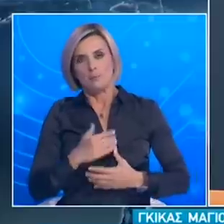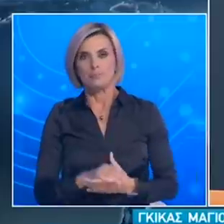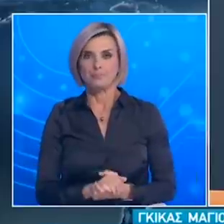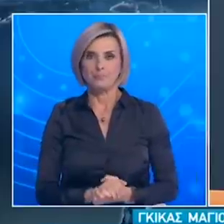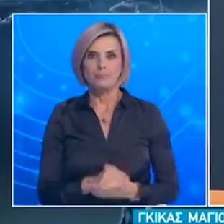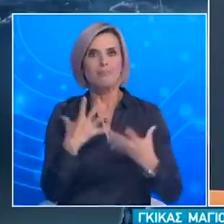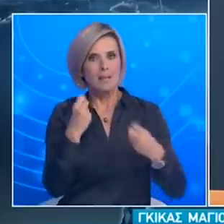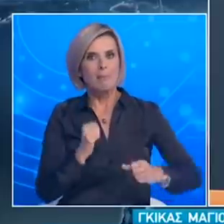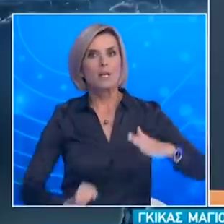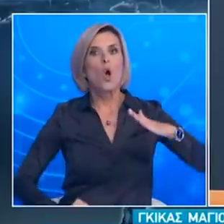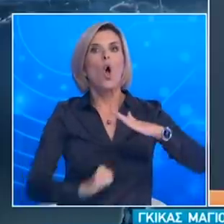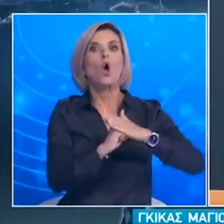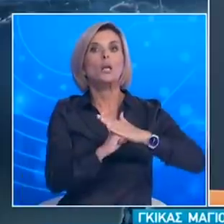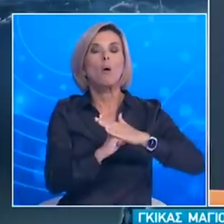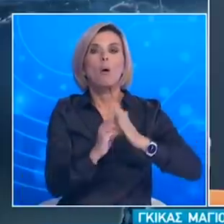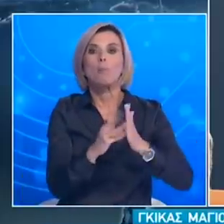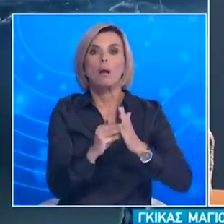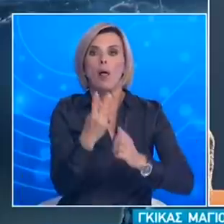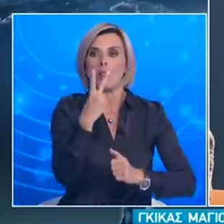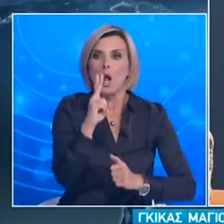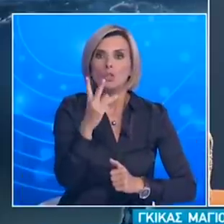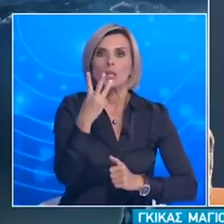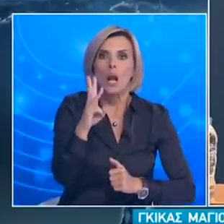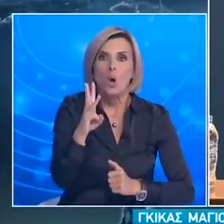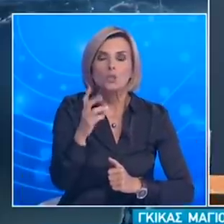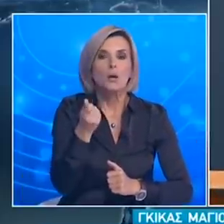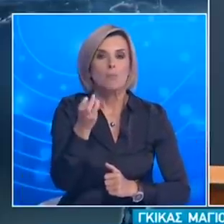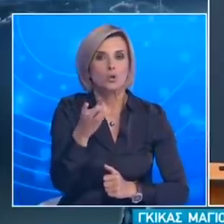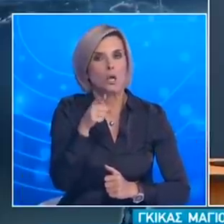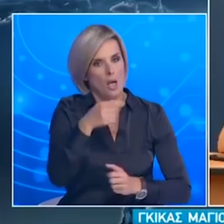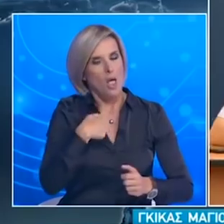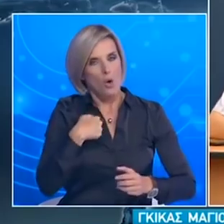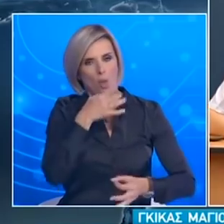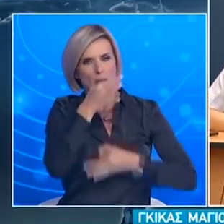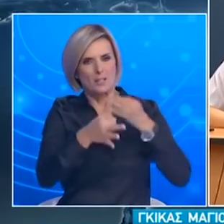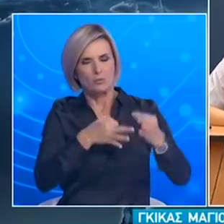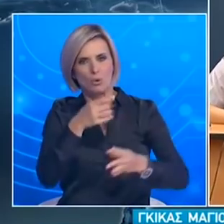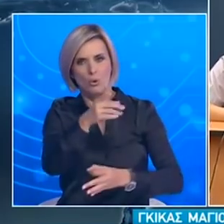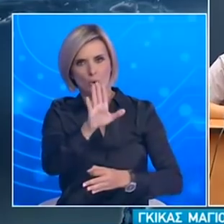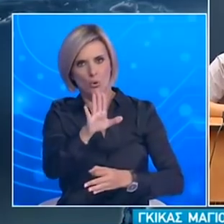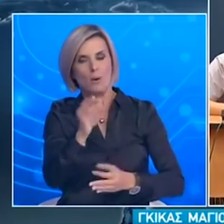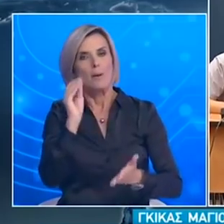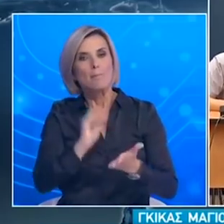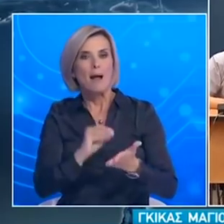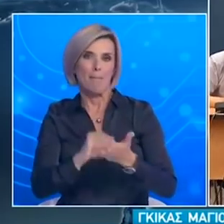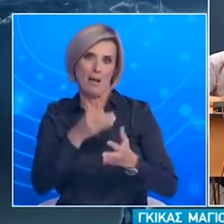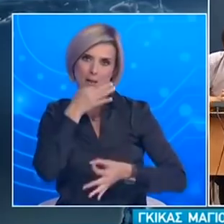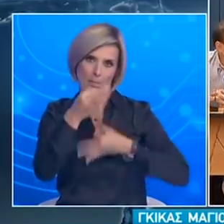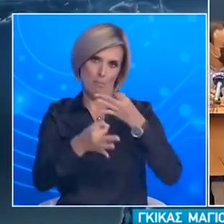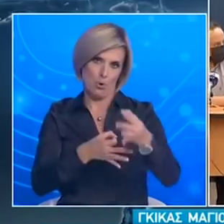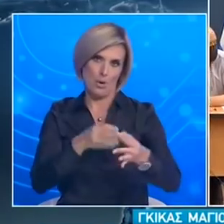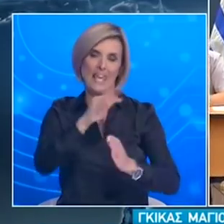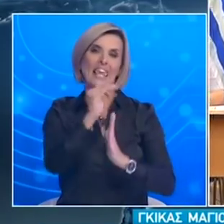Υπάρχει κάποιο όριο στα ημερήσια κρούσματα Θα σας το πω εγώ αυτό γιατί το έχω ξέρει να πει αγαπημένοι μου θα το επαναλαμβάνω συνέχεια